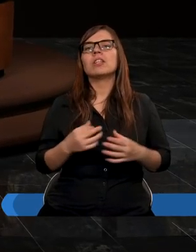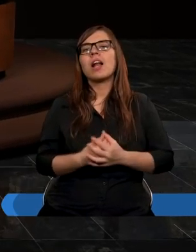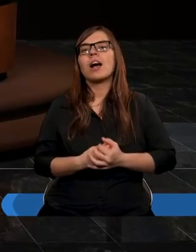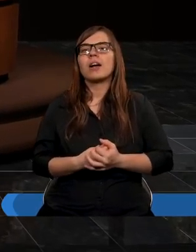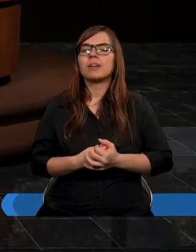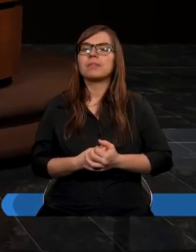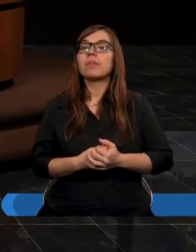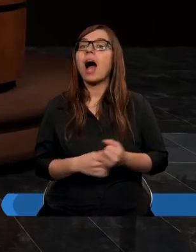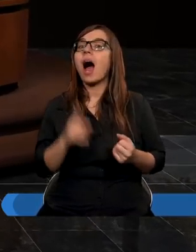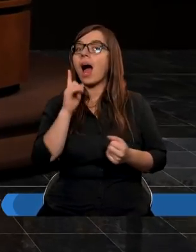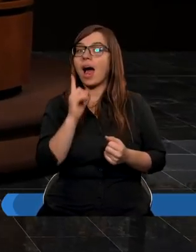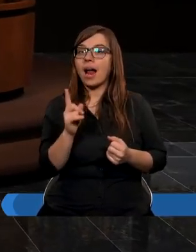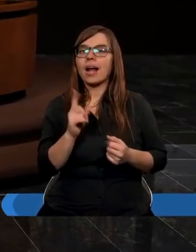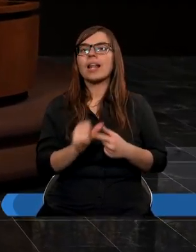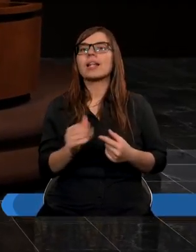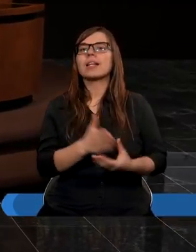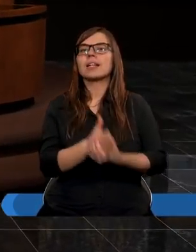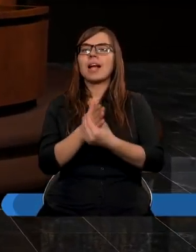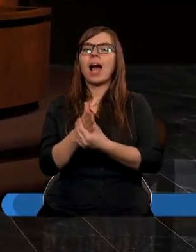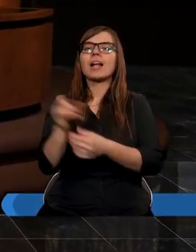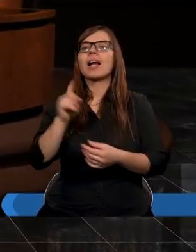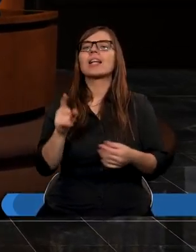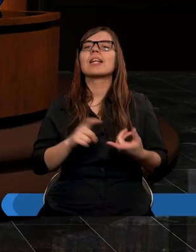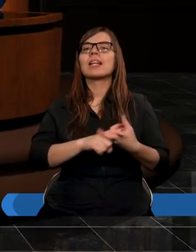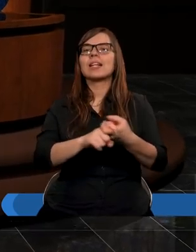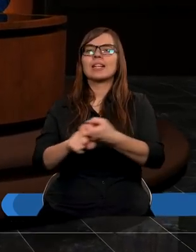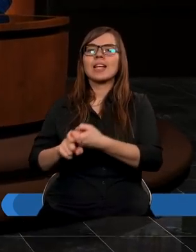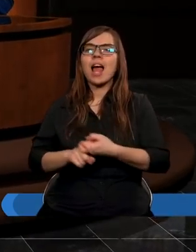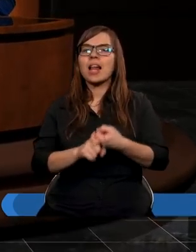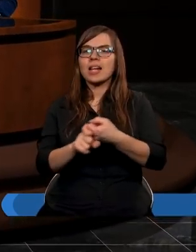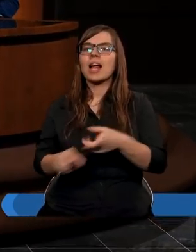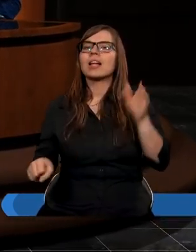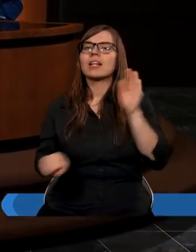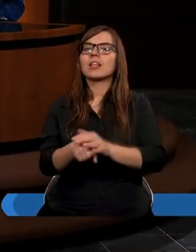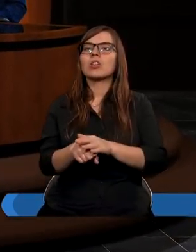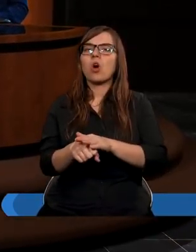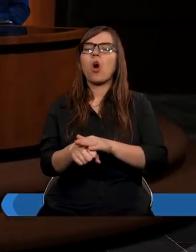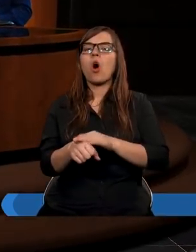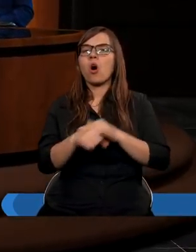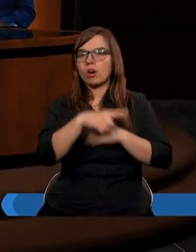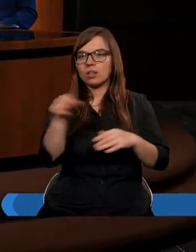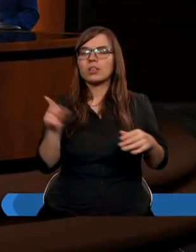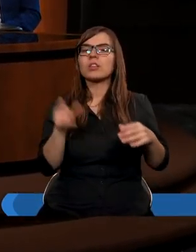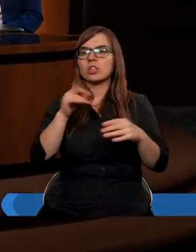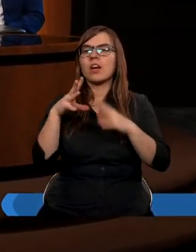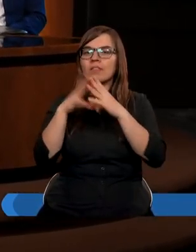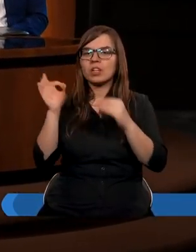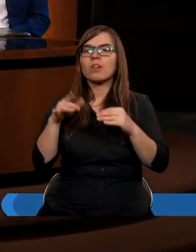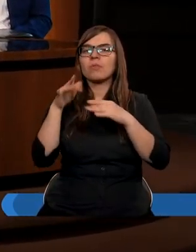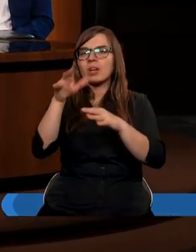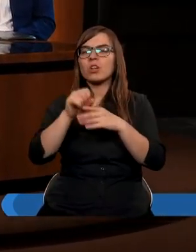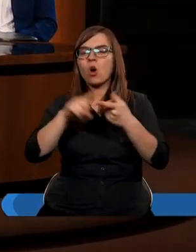Ale jest rada diecezji, bo fundusze spływają dziesięcinowe do